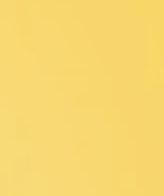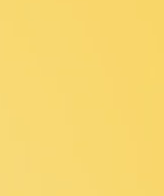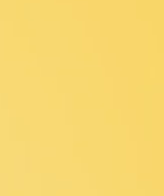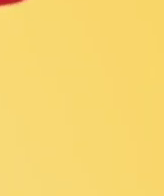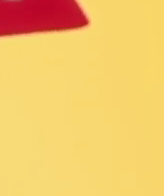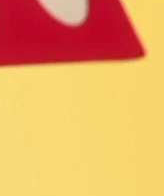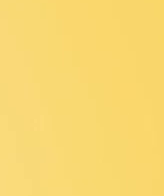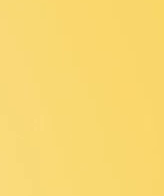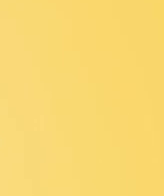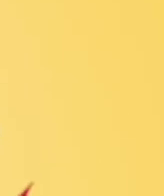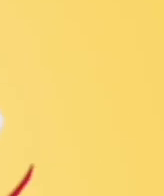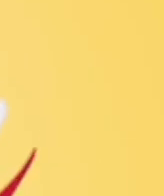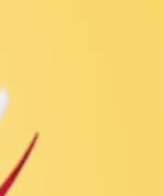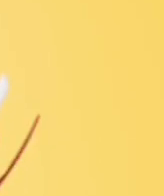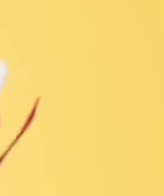www.pl.facebook.com